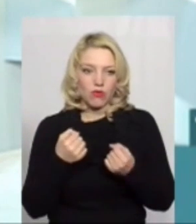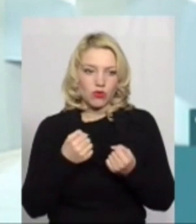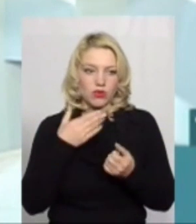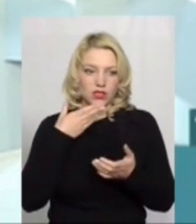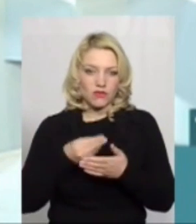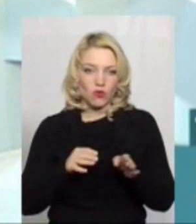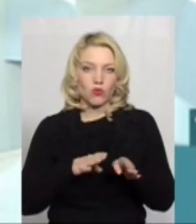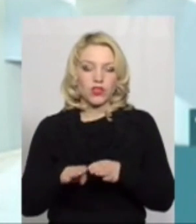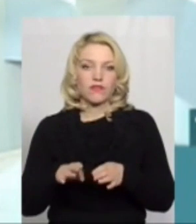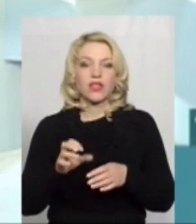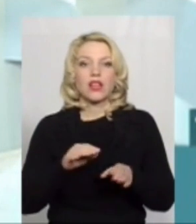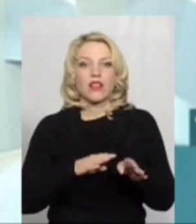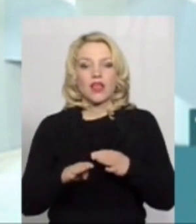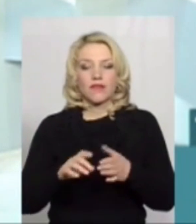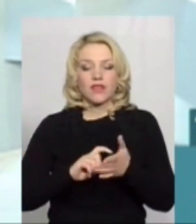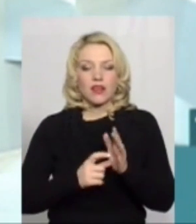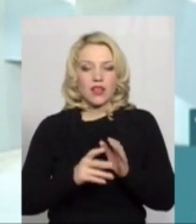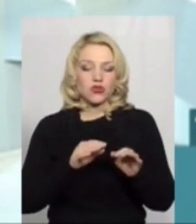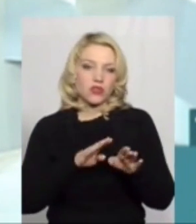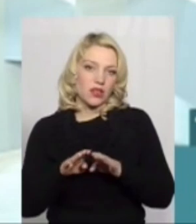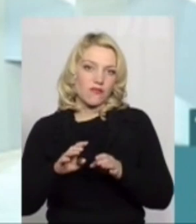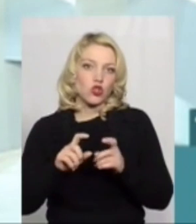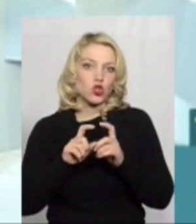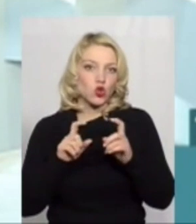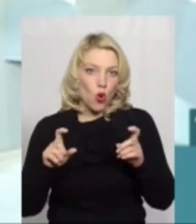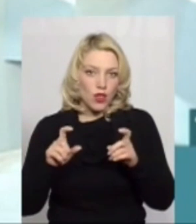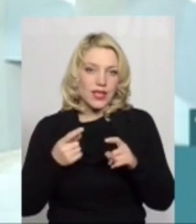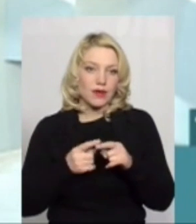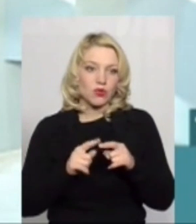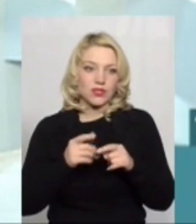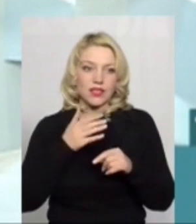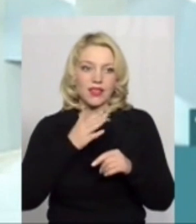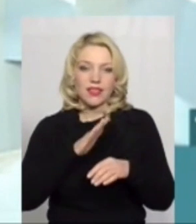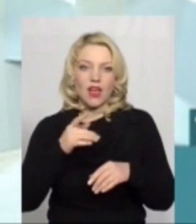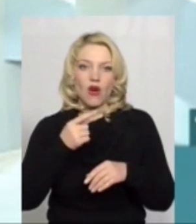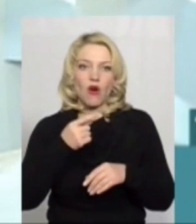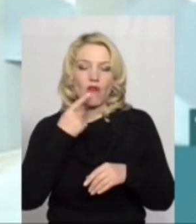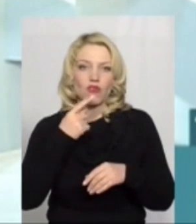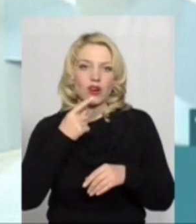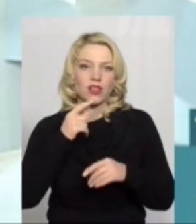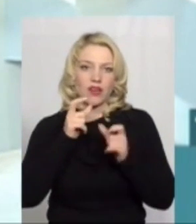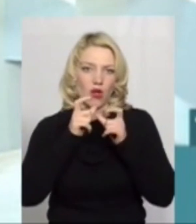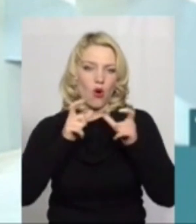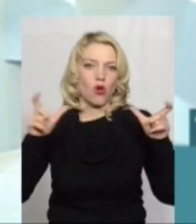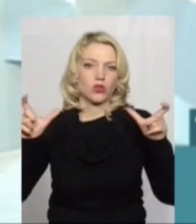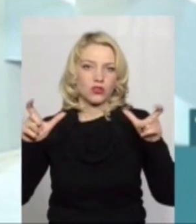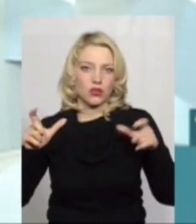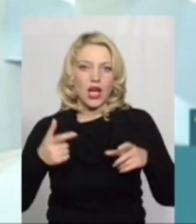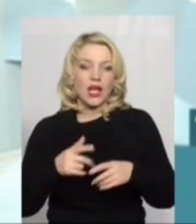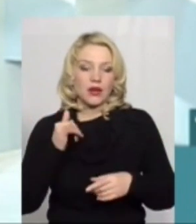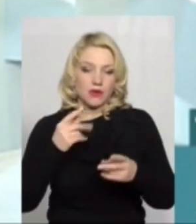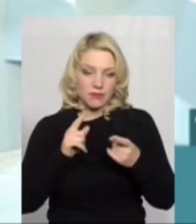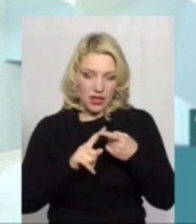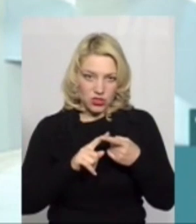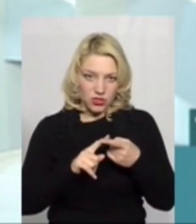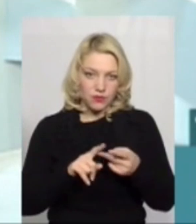рівні, на рівні класу, на рівні школи і про це не говорили голосно. Це перший момент.